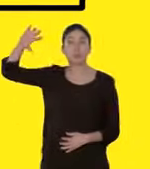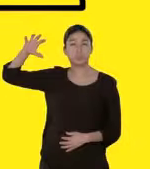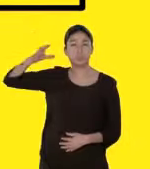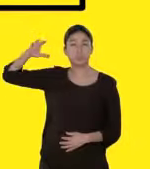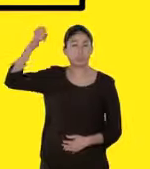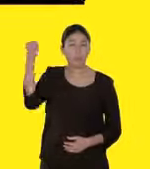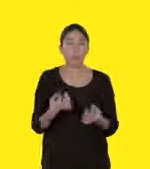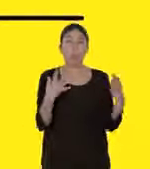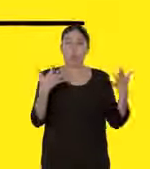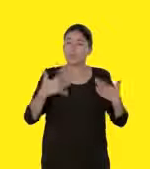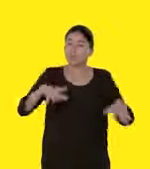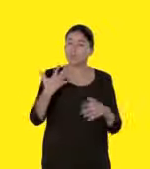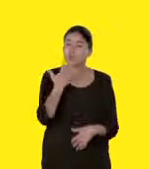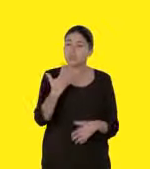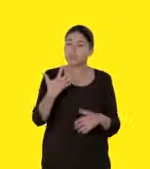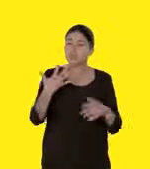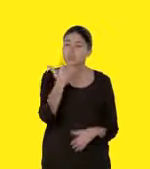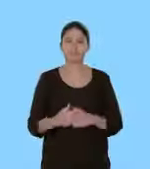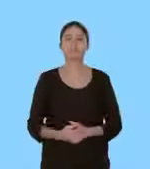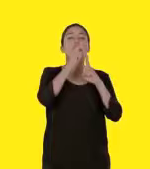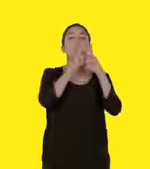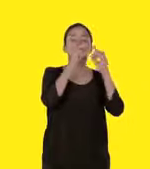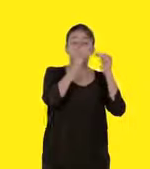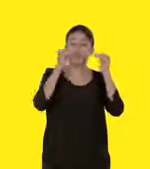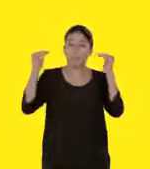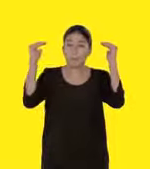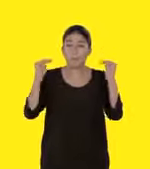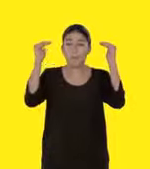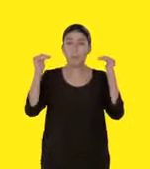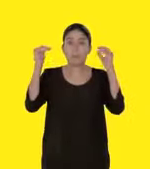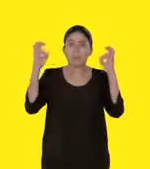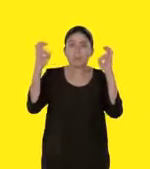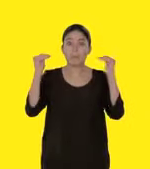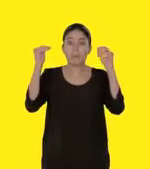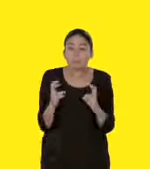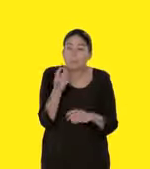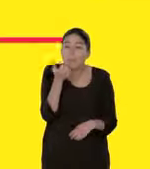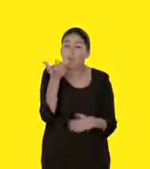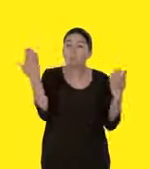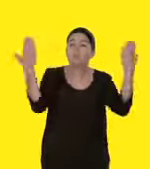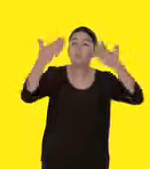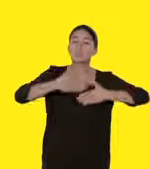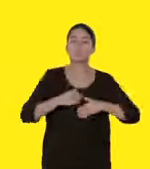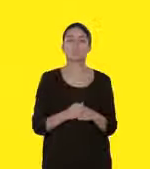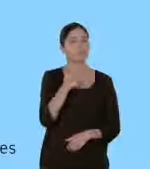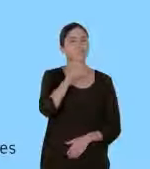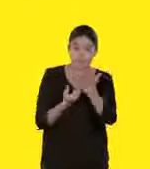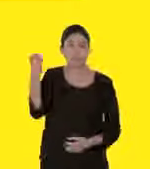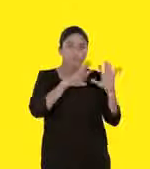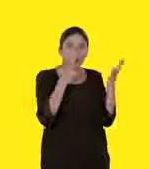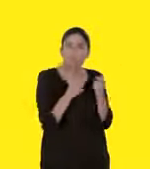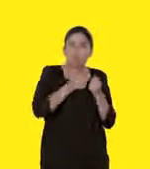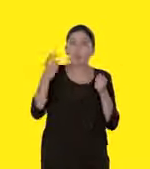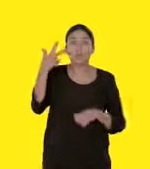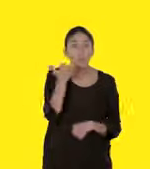Attention, caca cul. Il fait très très très très frais. La température ne descend pas ou trépas la nuit. Cela dure 15